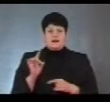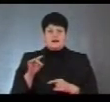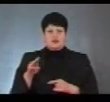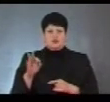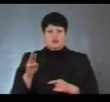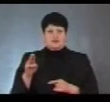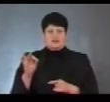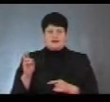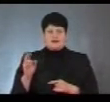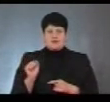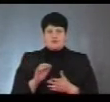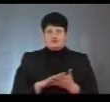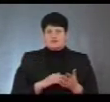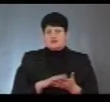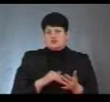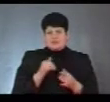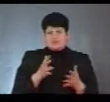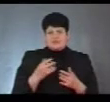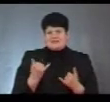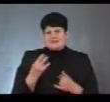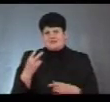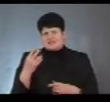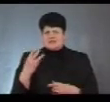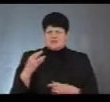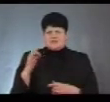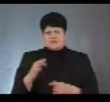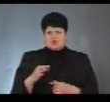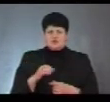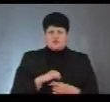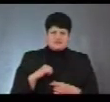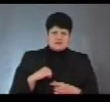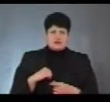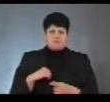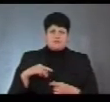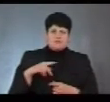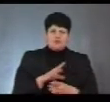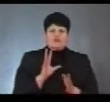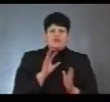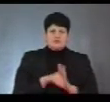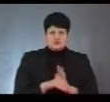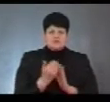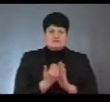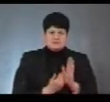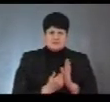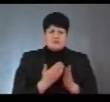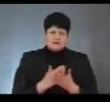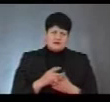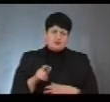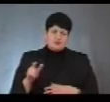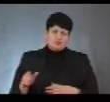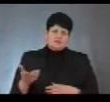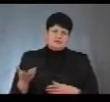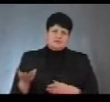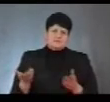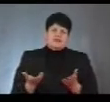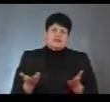так далі тривати не може. Окей, зараз там якісь 20-30% самі підуть, внесуть себе в списки. Але є